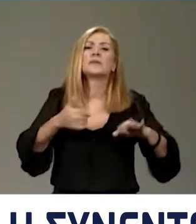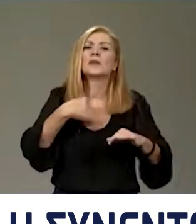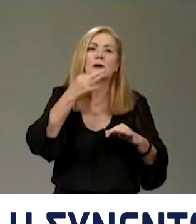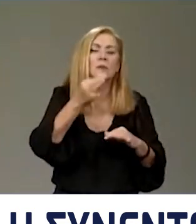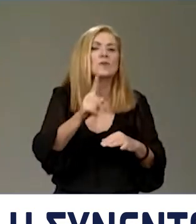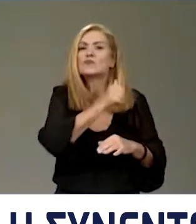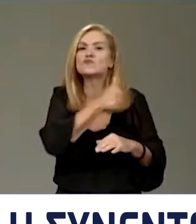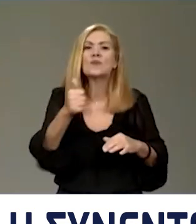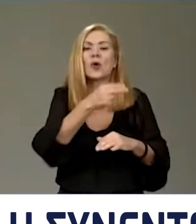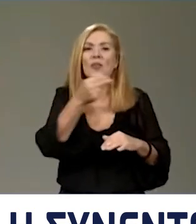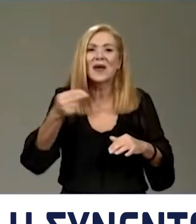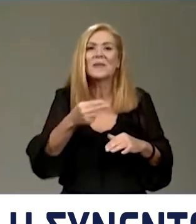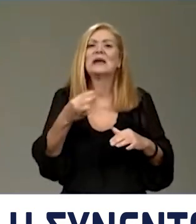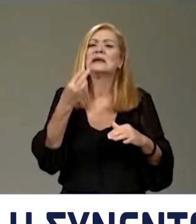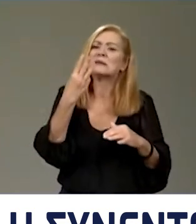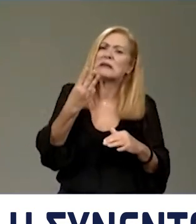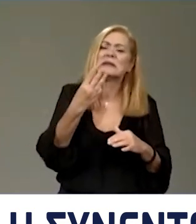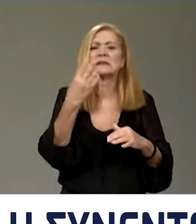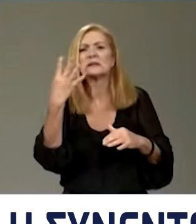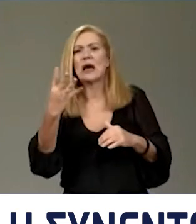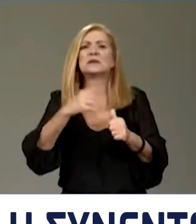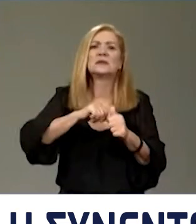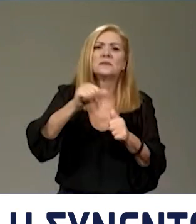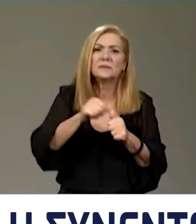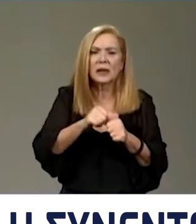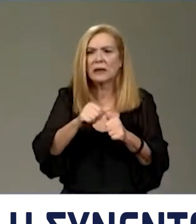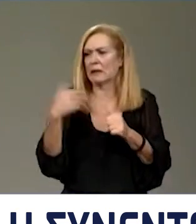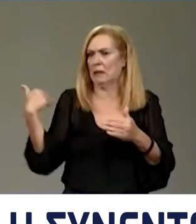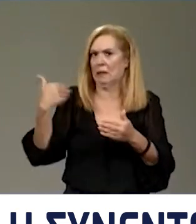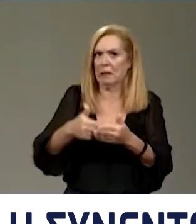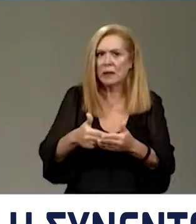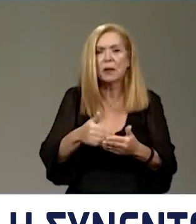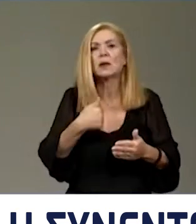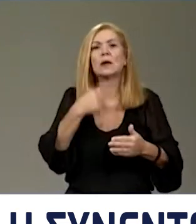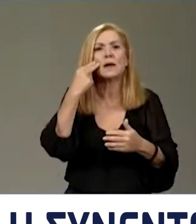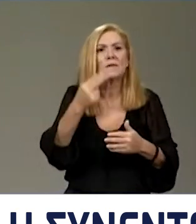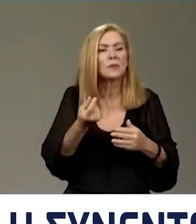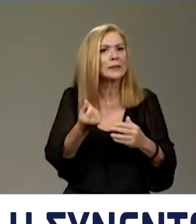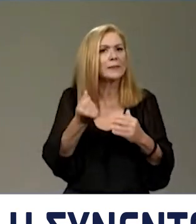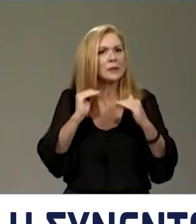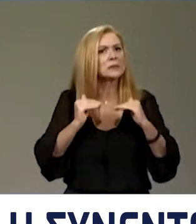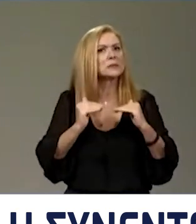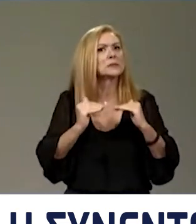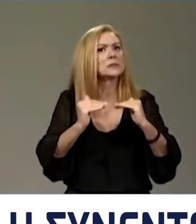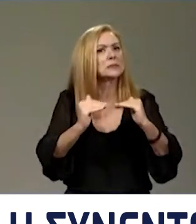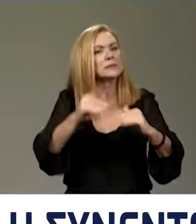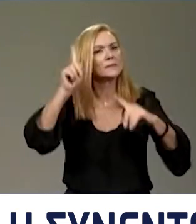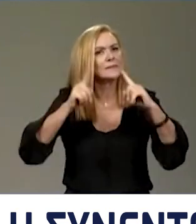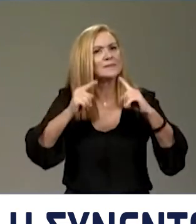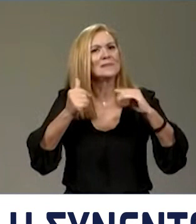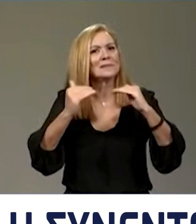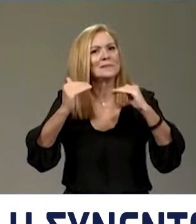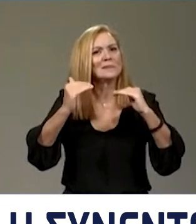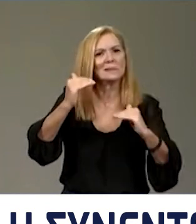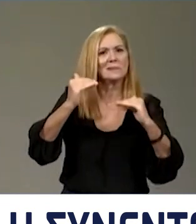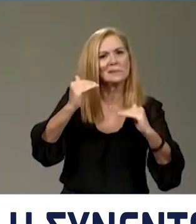το γεγονός ότι τους τελευταίους τρεις με τέσσερις μήνες βλέπουμε πια όχι απλά μια σταθεροποίηση τιμών αλλά και κάποια επιμέρους αποκλιμάκους